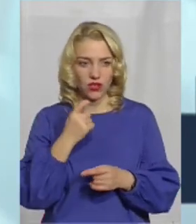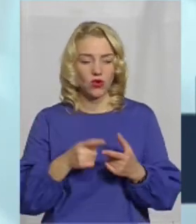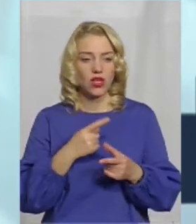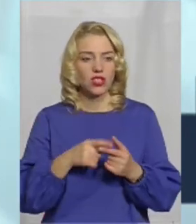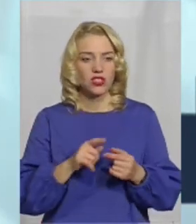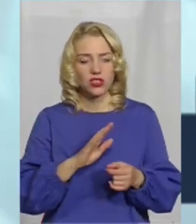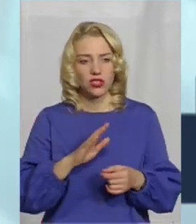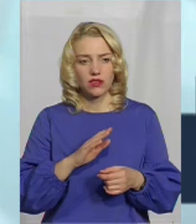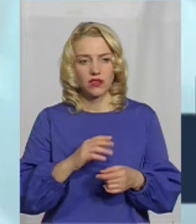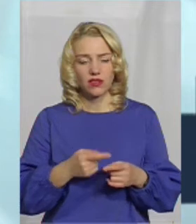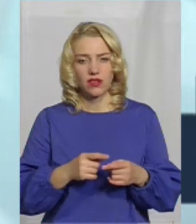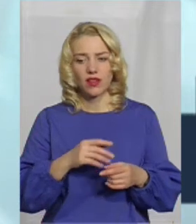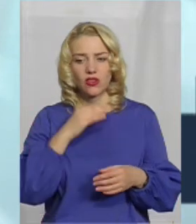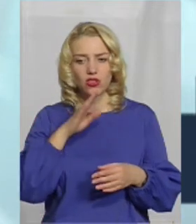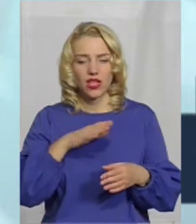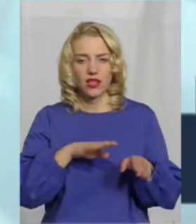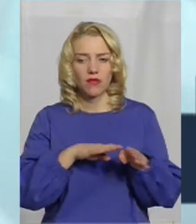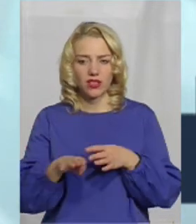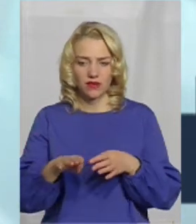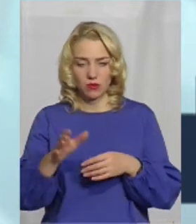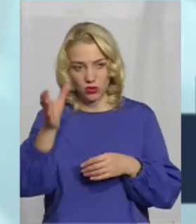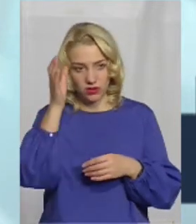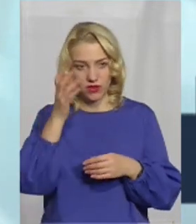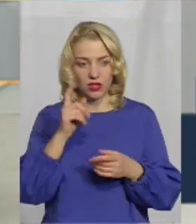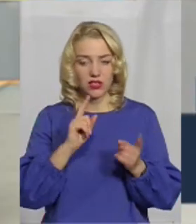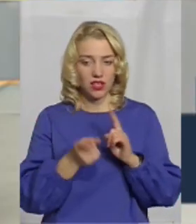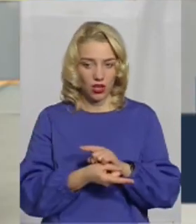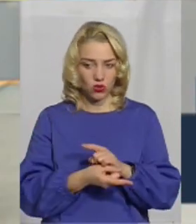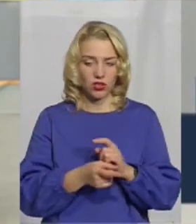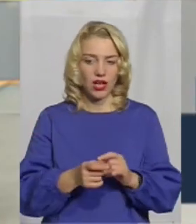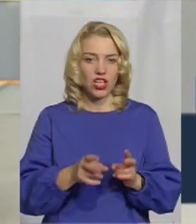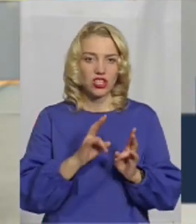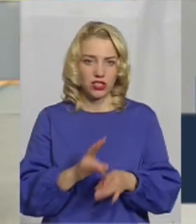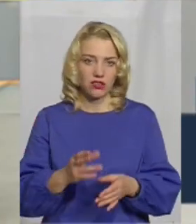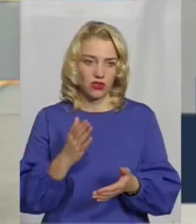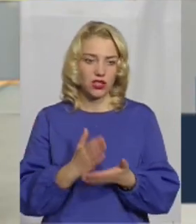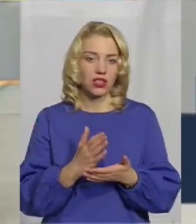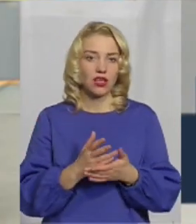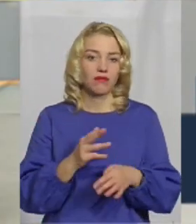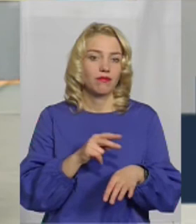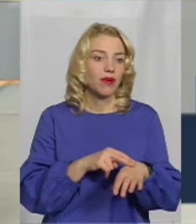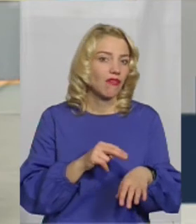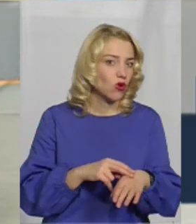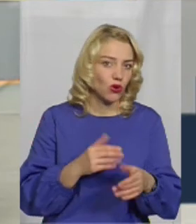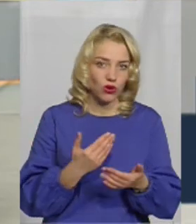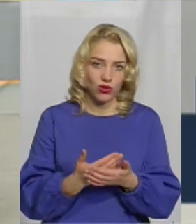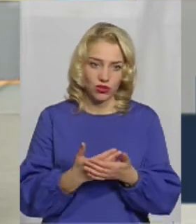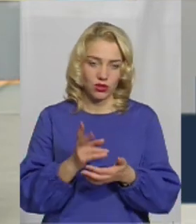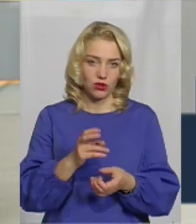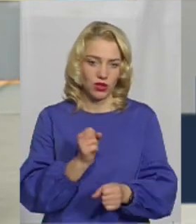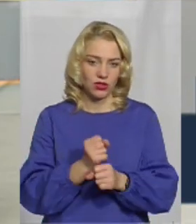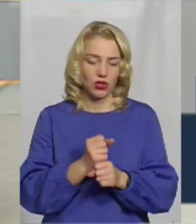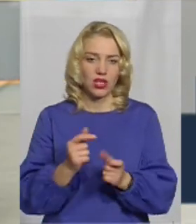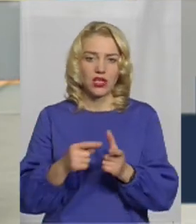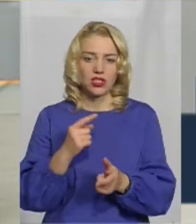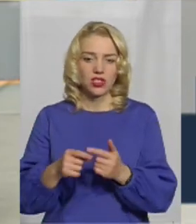недостатнім рівнем освіти стають жертвами шахріїв. Дуже часто є люди, навіть які в правоохоронних органах працюють, чи на